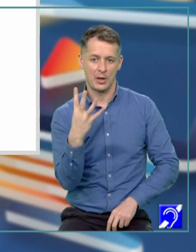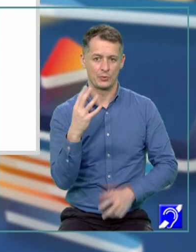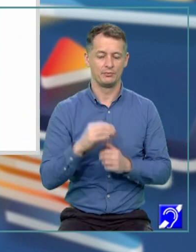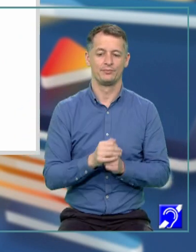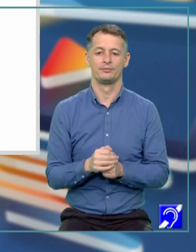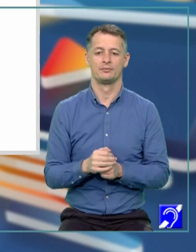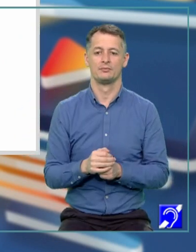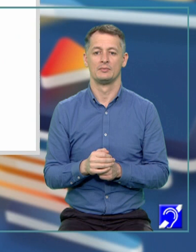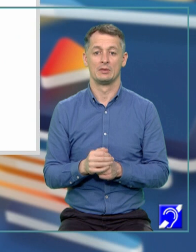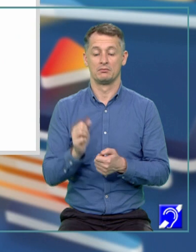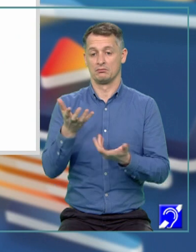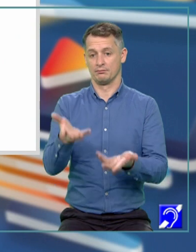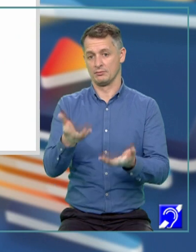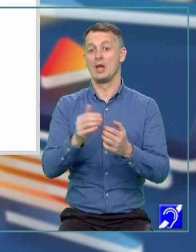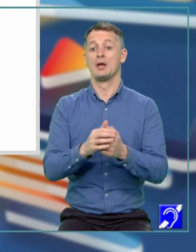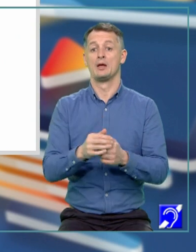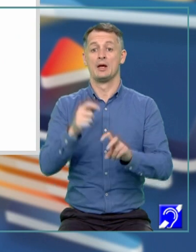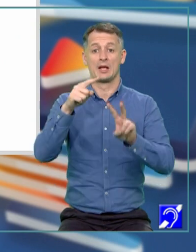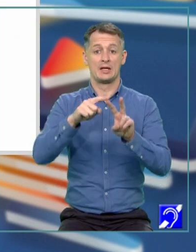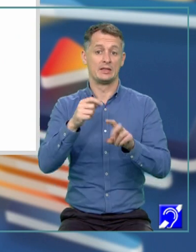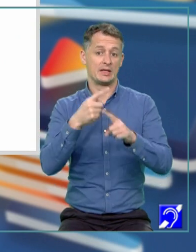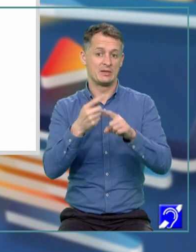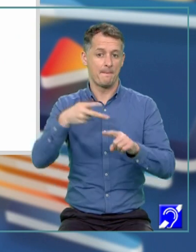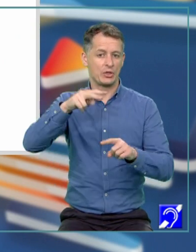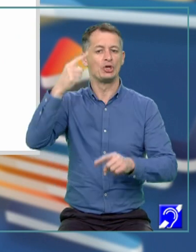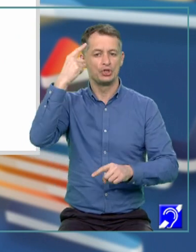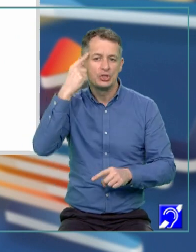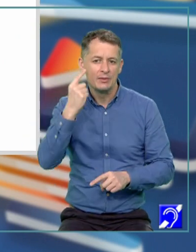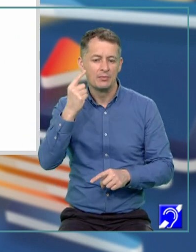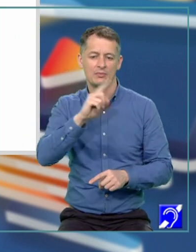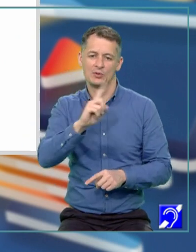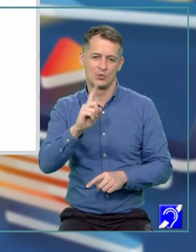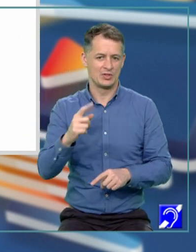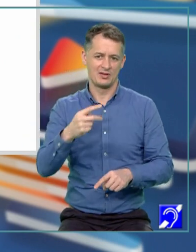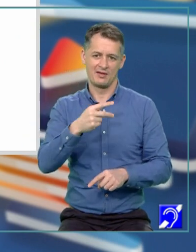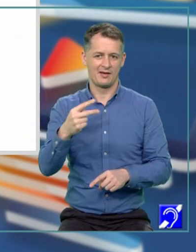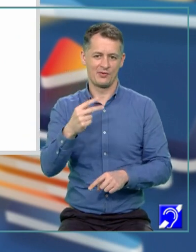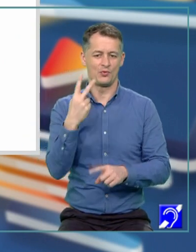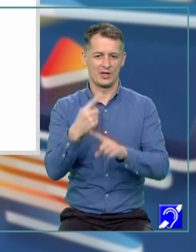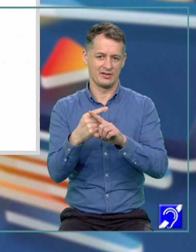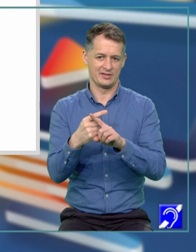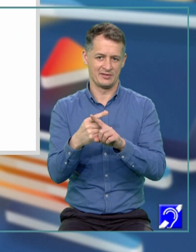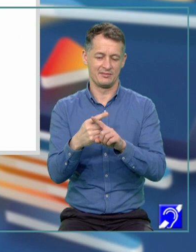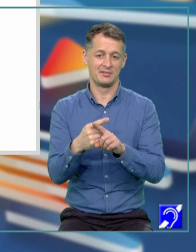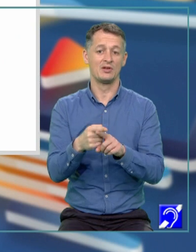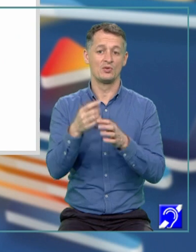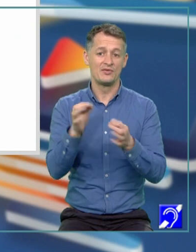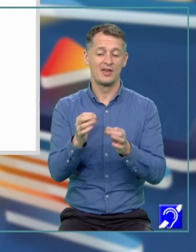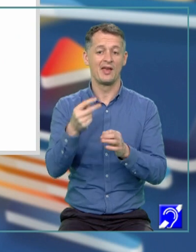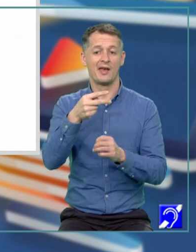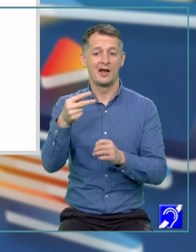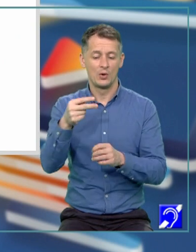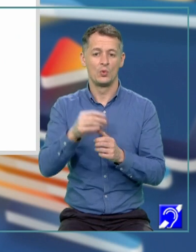Ori, radical din X pătrat, știm bine că nu este egal cu X, ci va fi egal cu